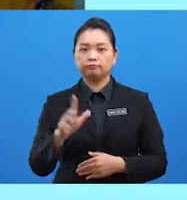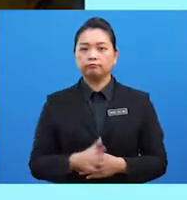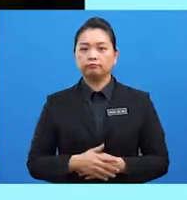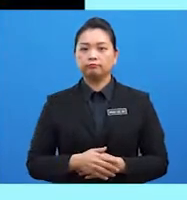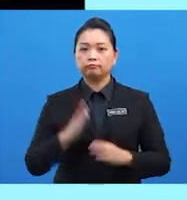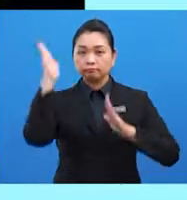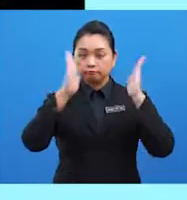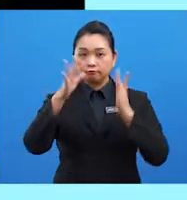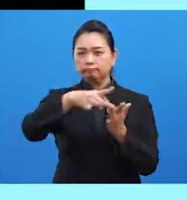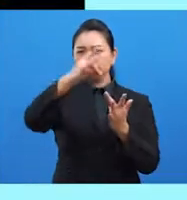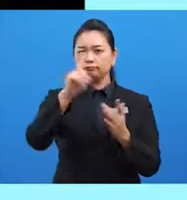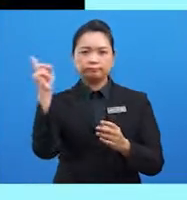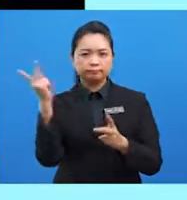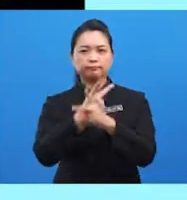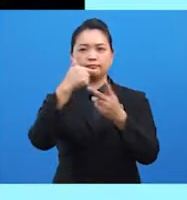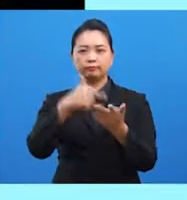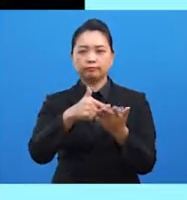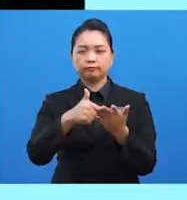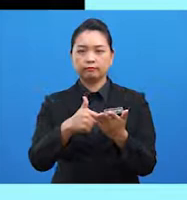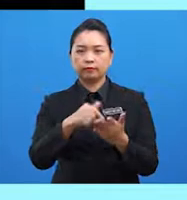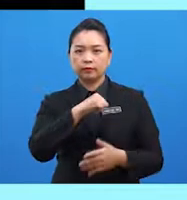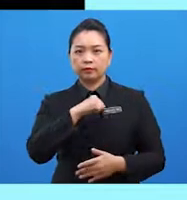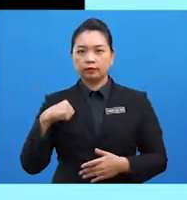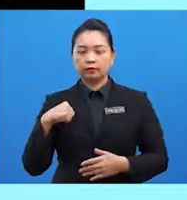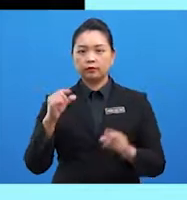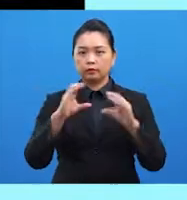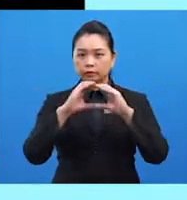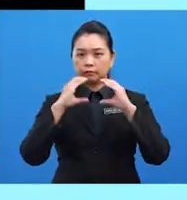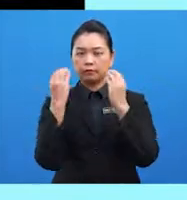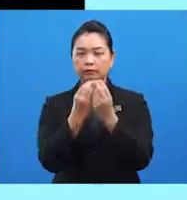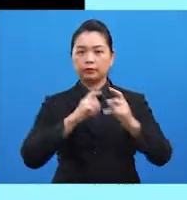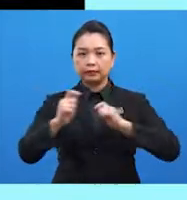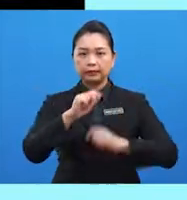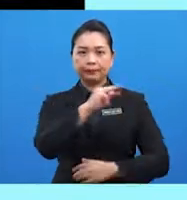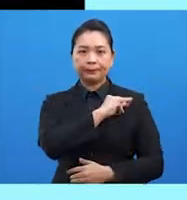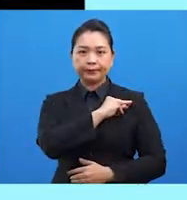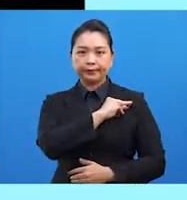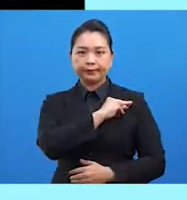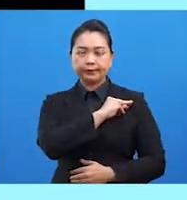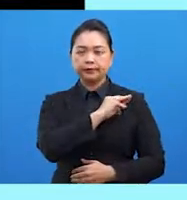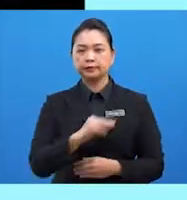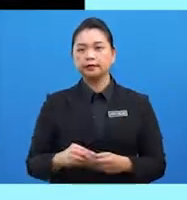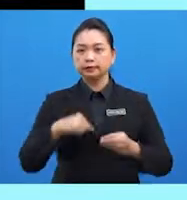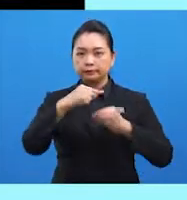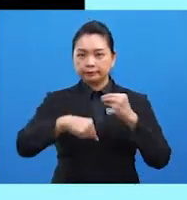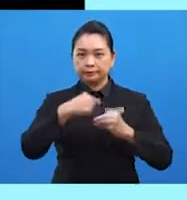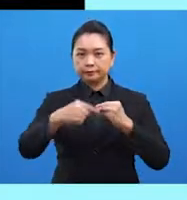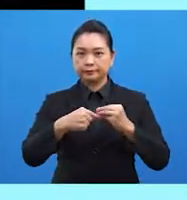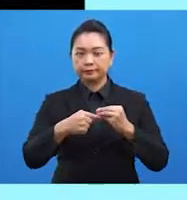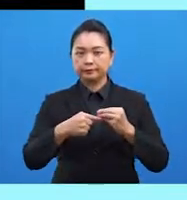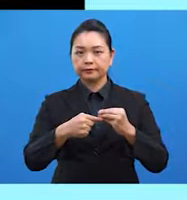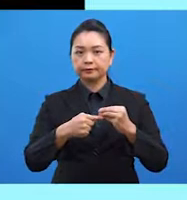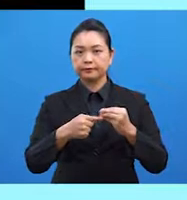Malaysia dipilih sekali lagi menganggotai kumpulan tindakan Menteri Commonwealth mengenai